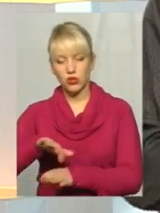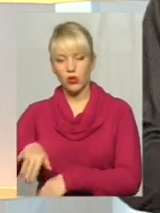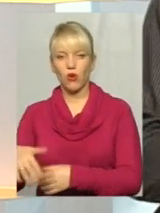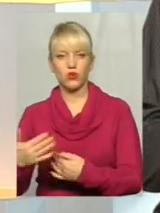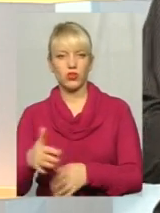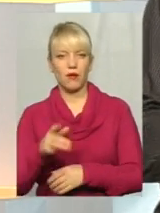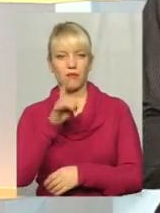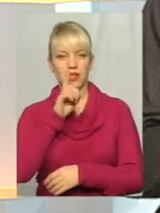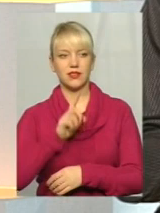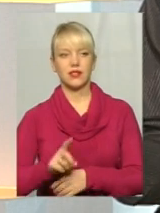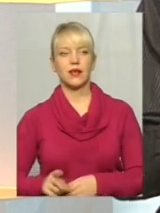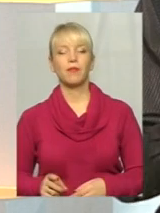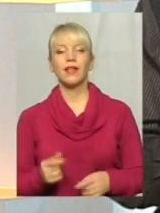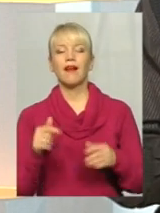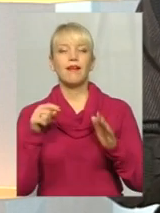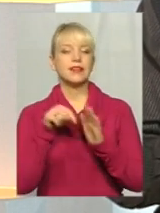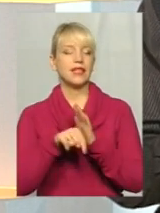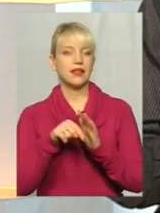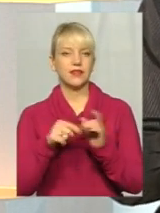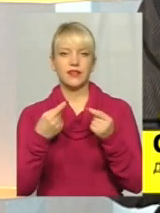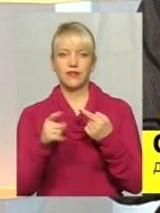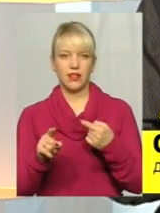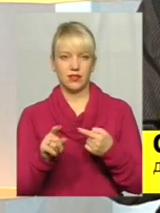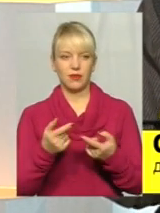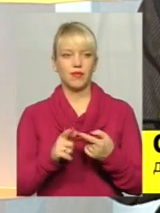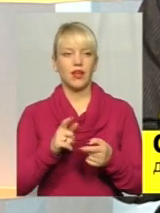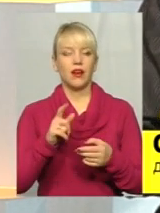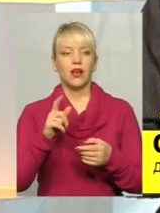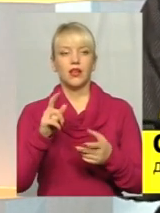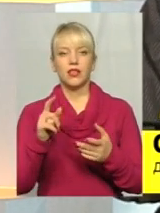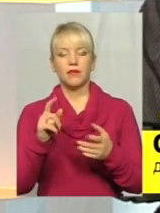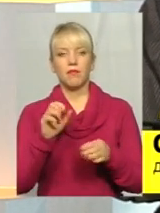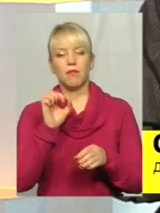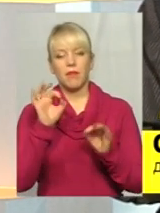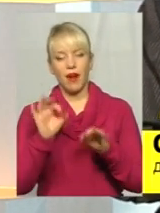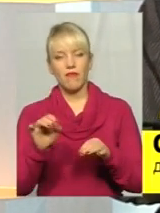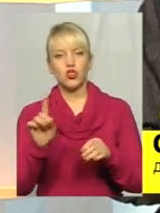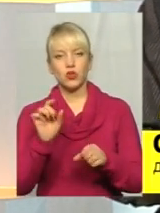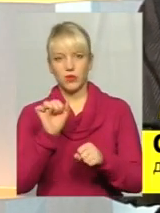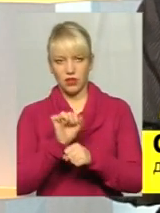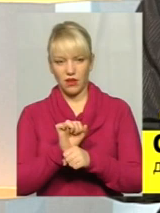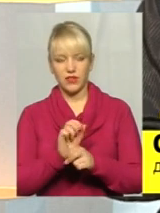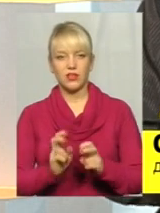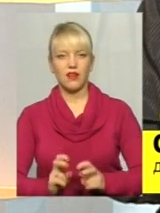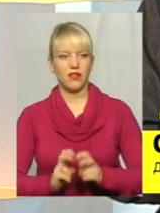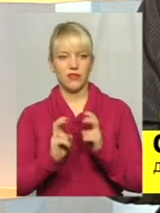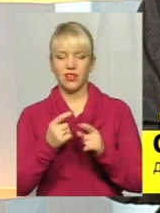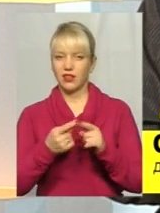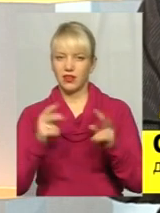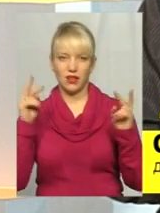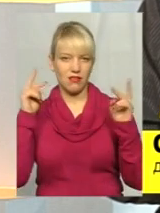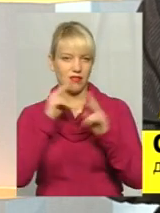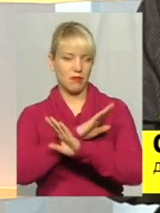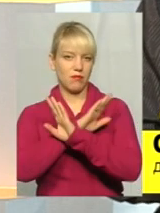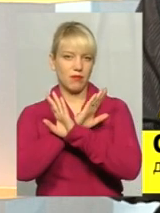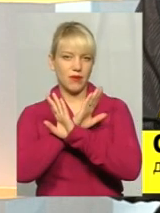Діло в тому, що випадок, правильно ли, що зупинити ліфти. Я считаю, в корні неправильно.